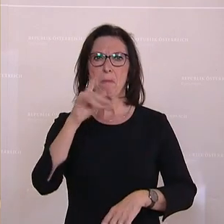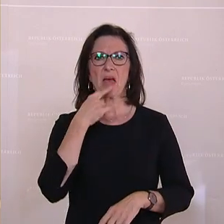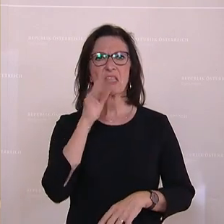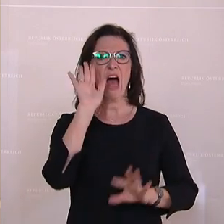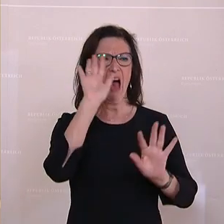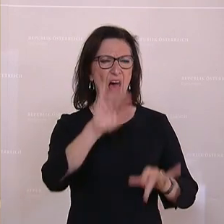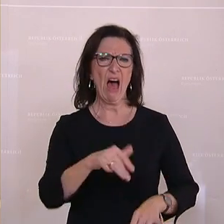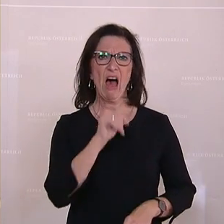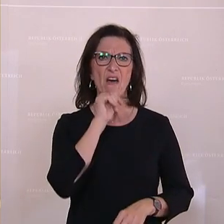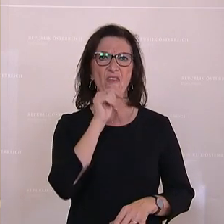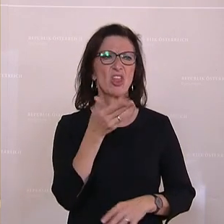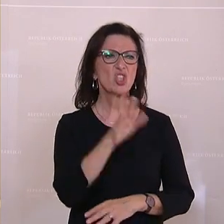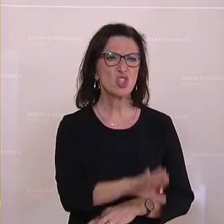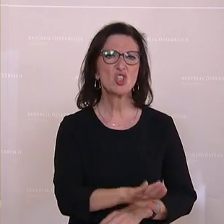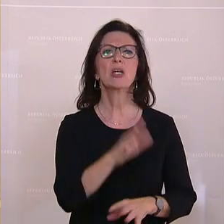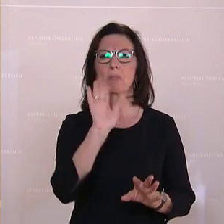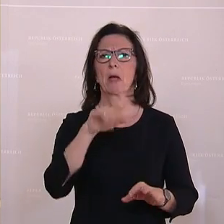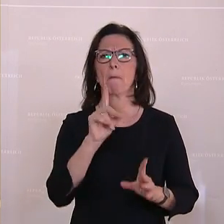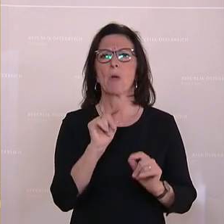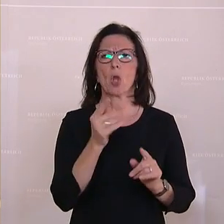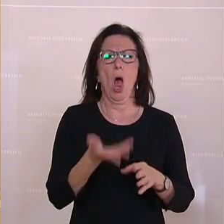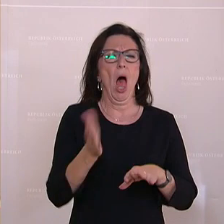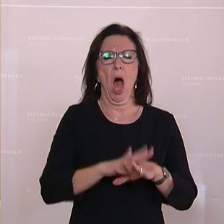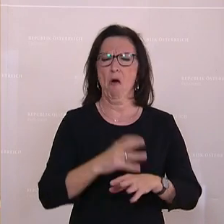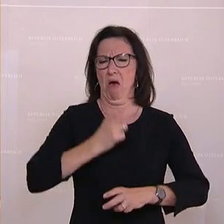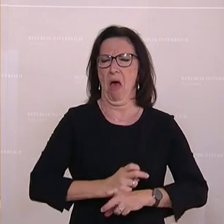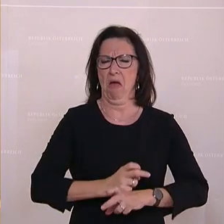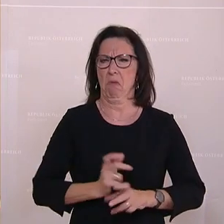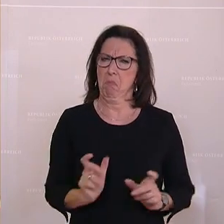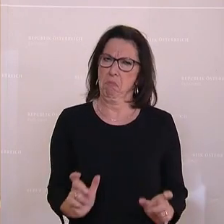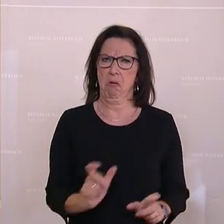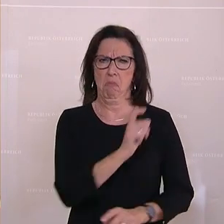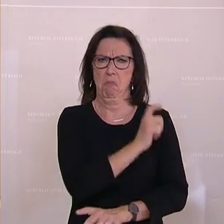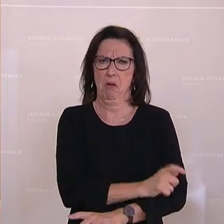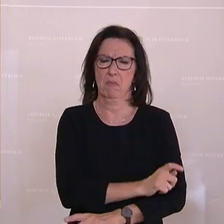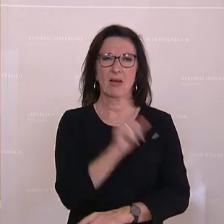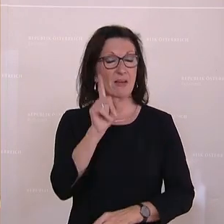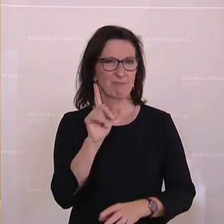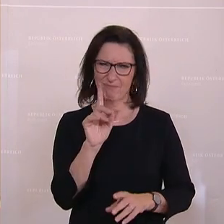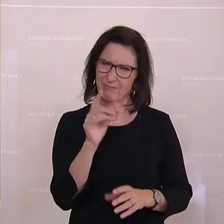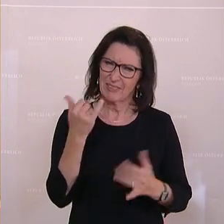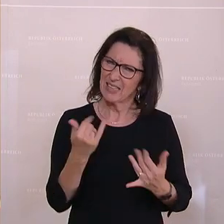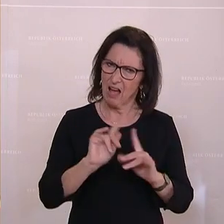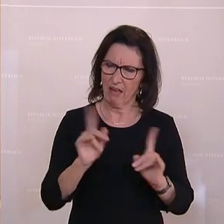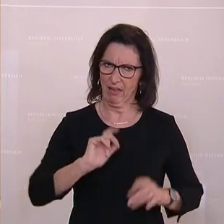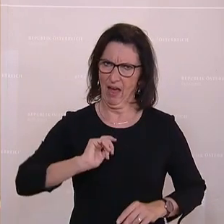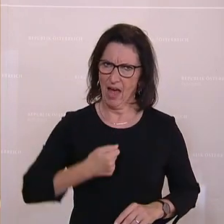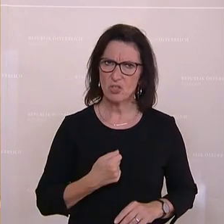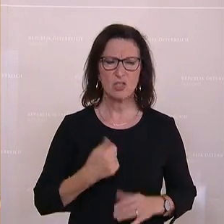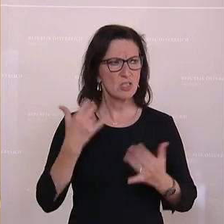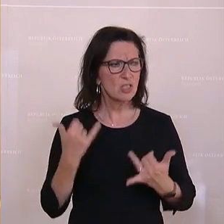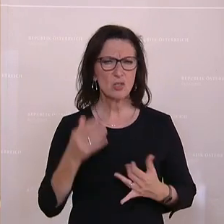Wir müssen aber auch überlegen, wie wir diese Folgen abmildern können. Wie wir von Anfang an in Schulen vermitteln können, was